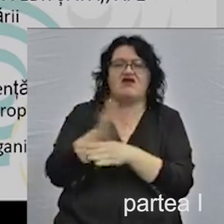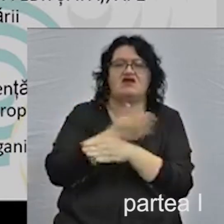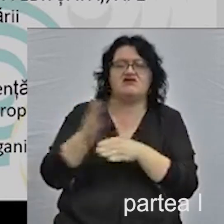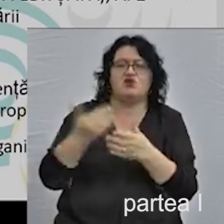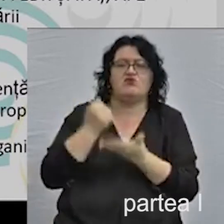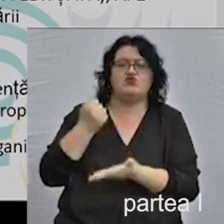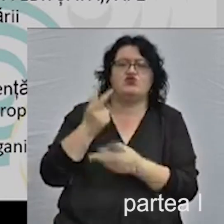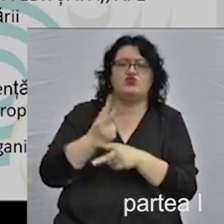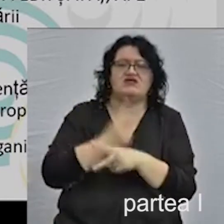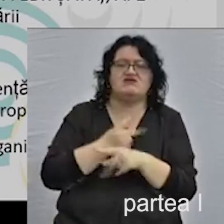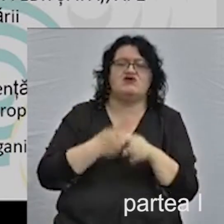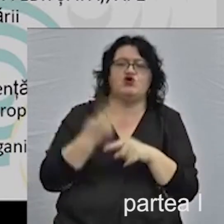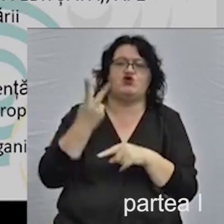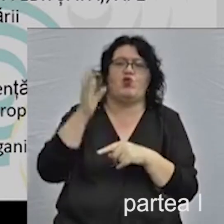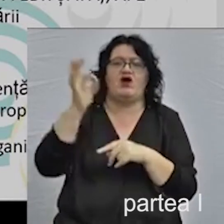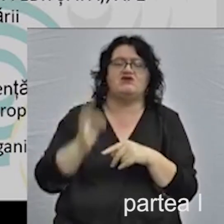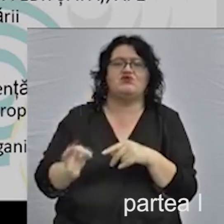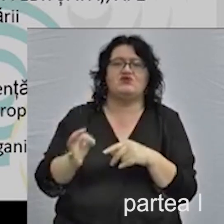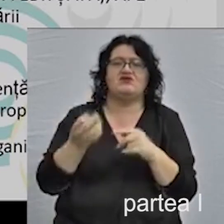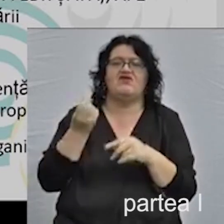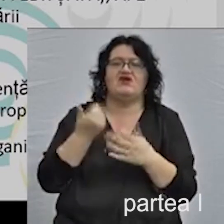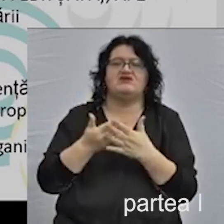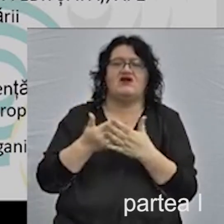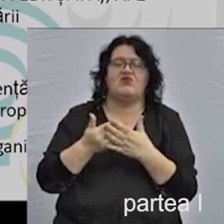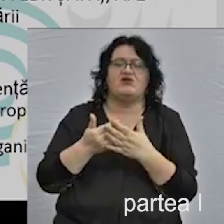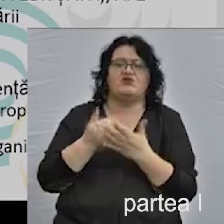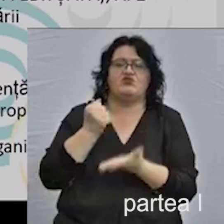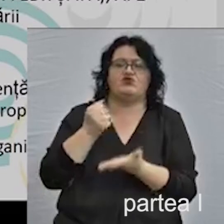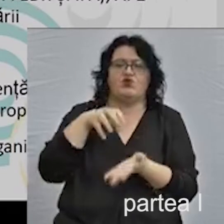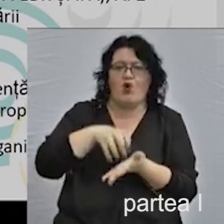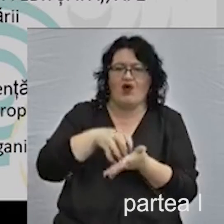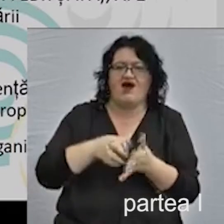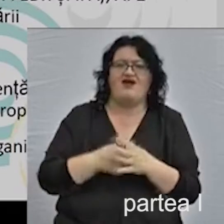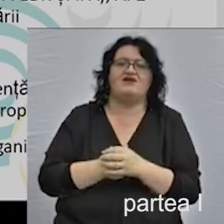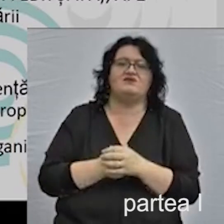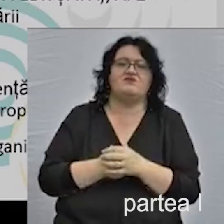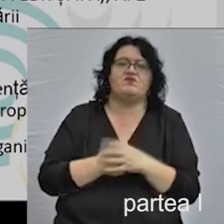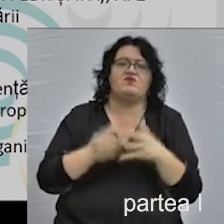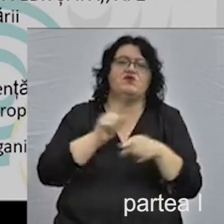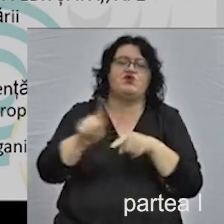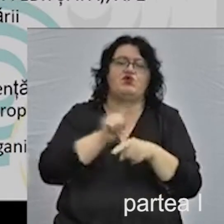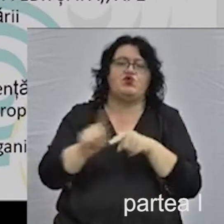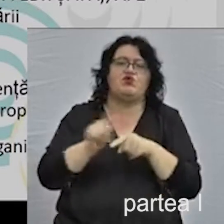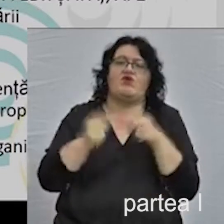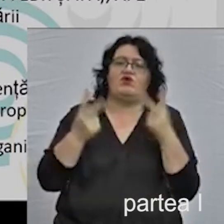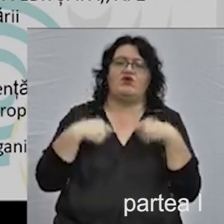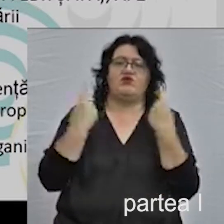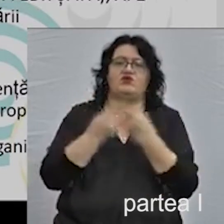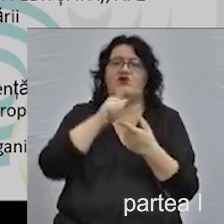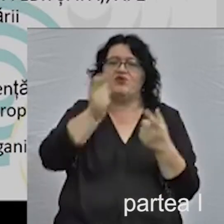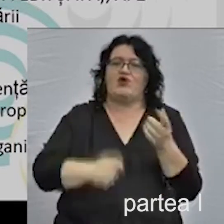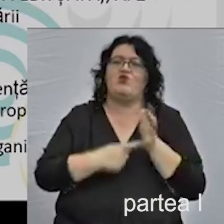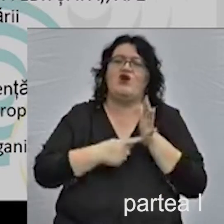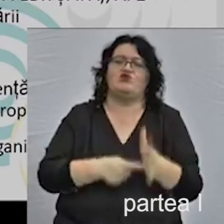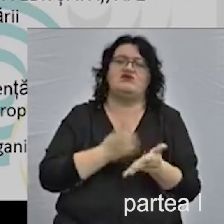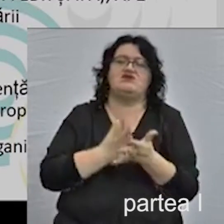de la bugetul de stat și 2% finanțarea de la bugetul local. Grupurile țintă pentru noi în acest proiect au